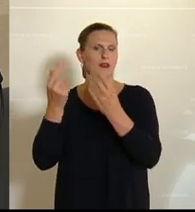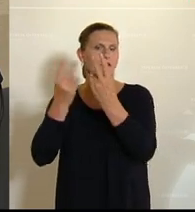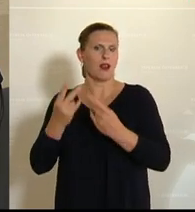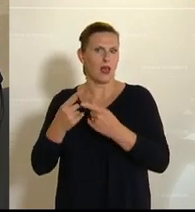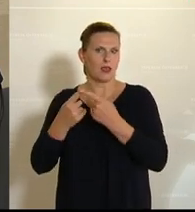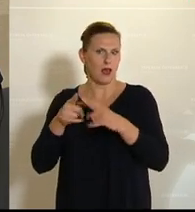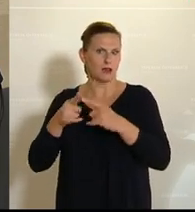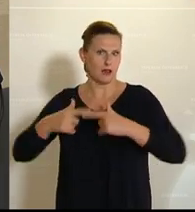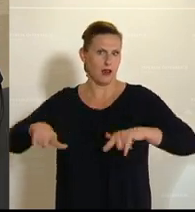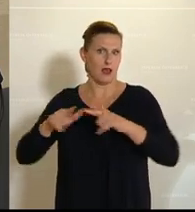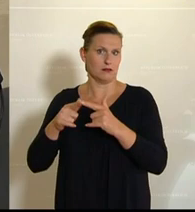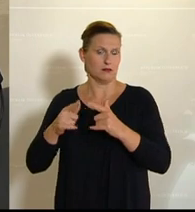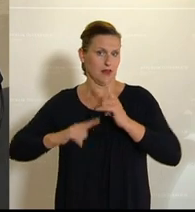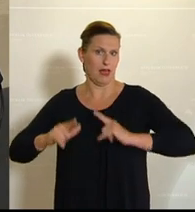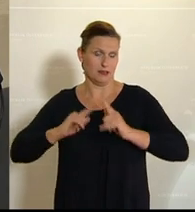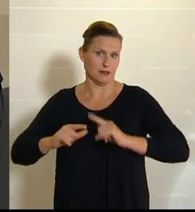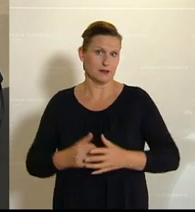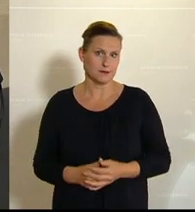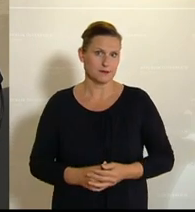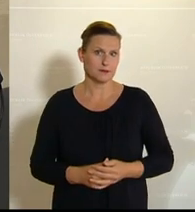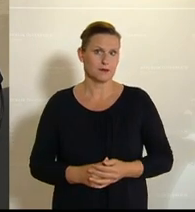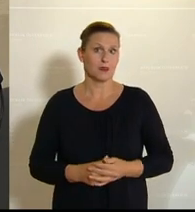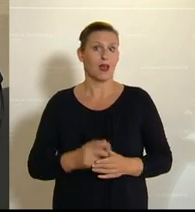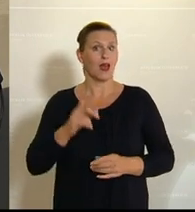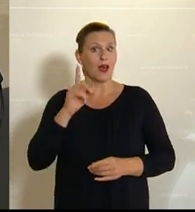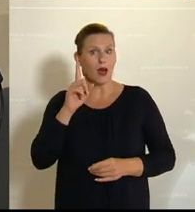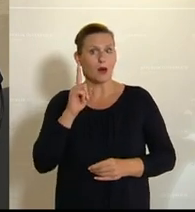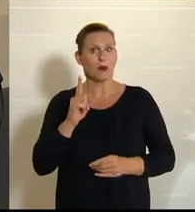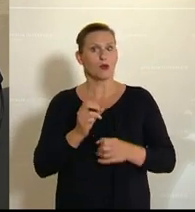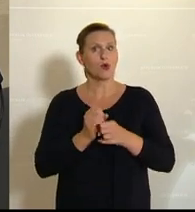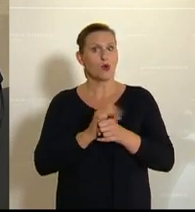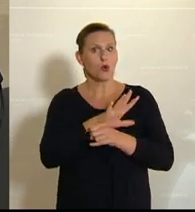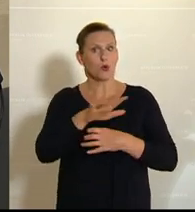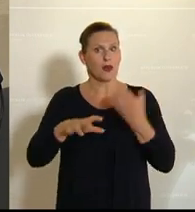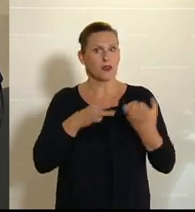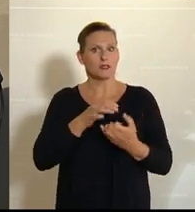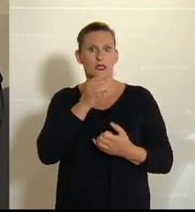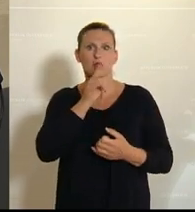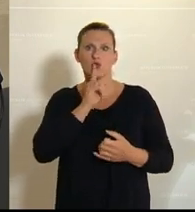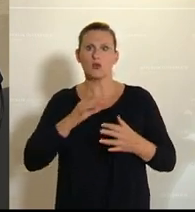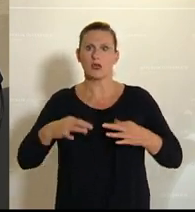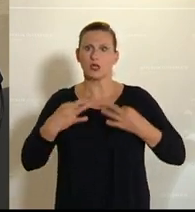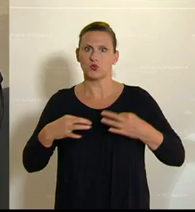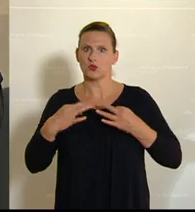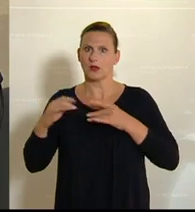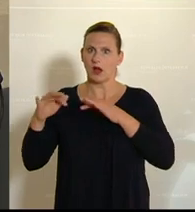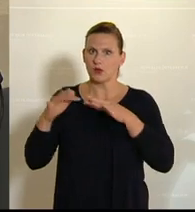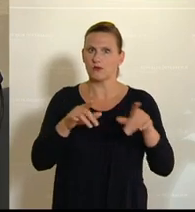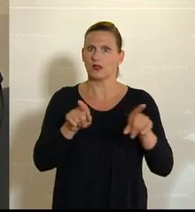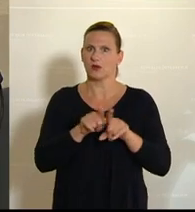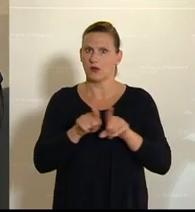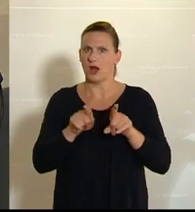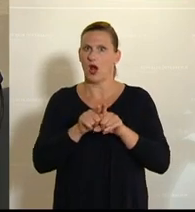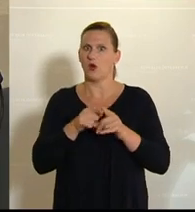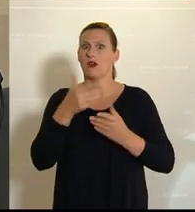leider Gottes der Fall ist. Aber die Corona-Krise hat natürlich nicht nur gesundheitliche Auswirkungen, sondern auch